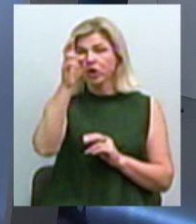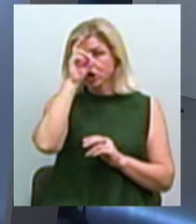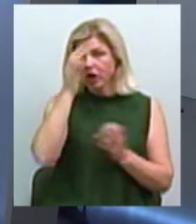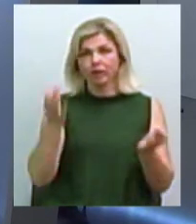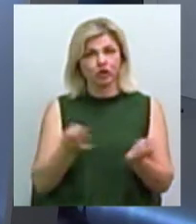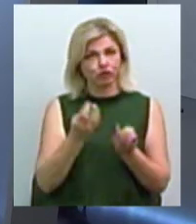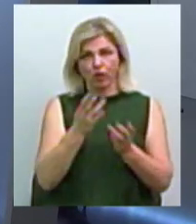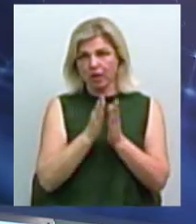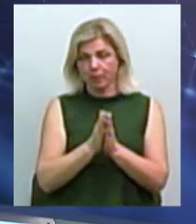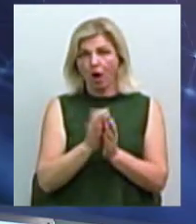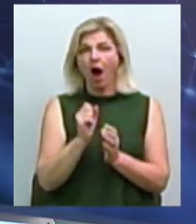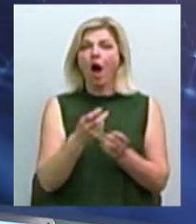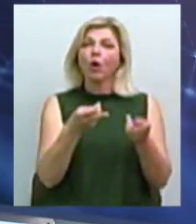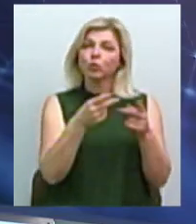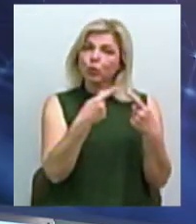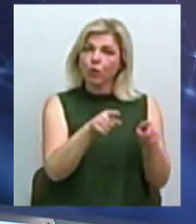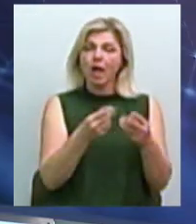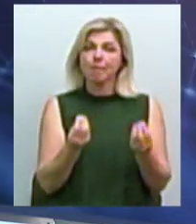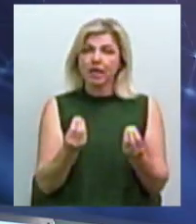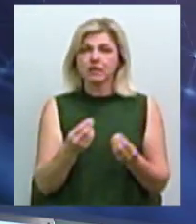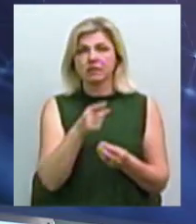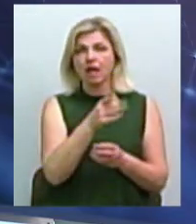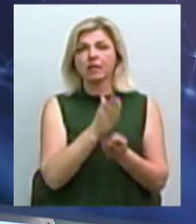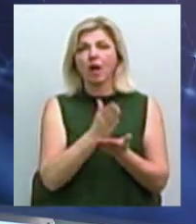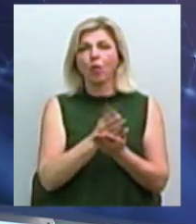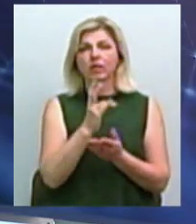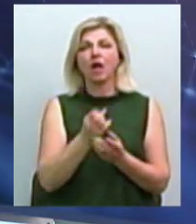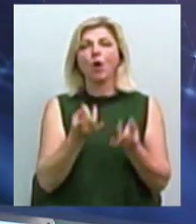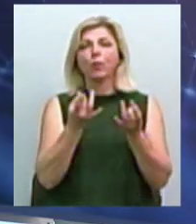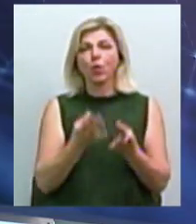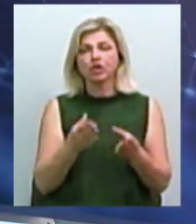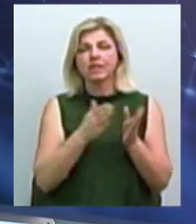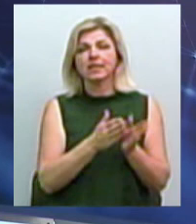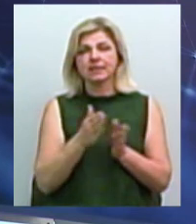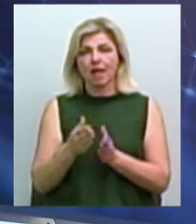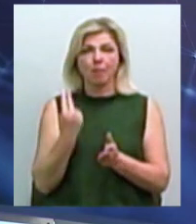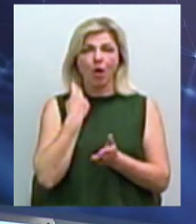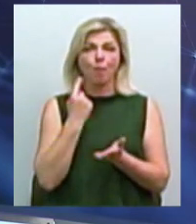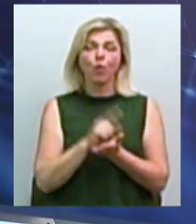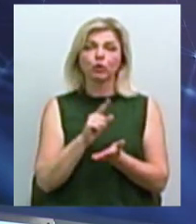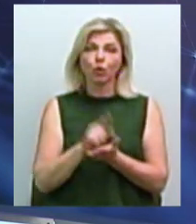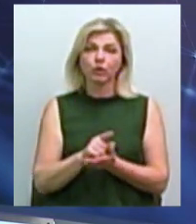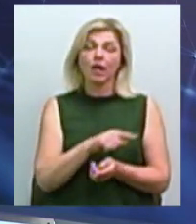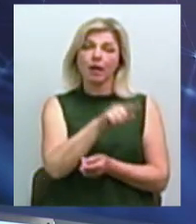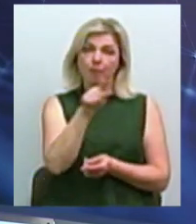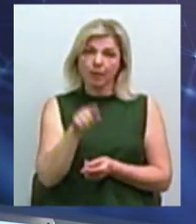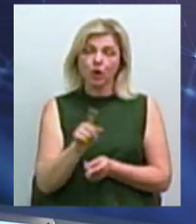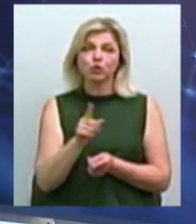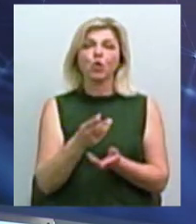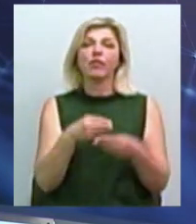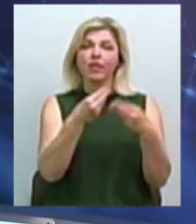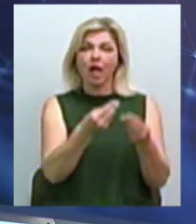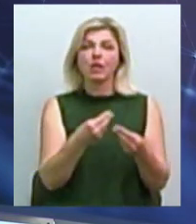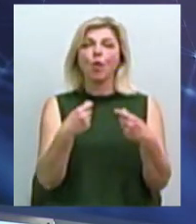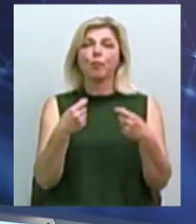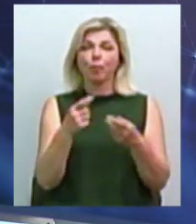основна категорія бізнесу сьогодні знаходиться на спрощеній системі податкування. Тому цій категорії, аби дали податок з продажу і